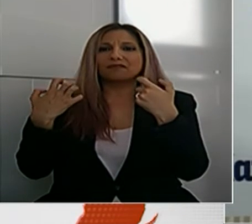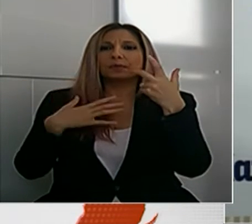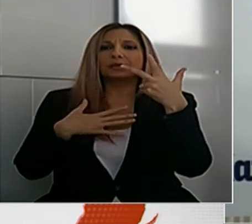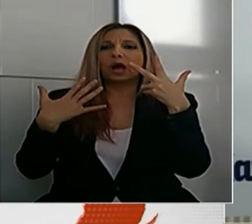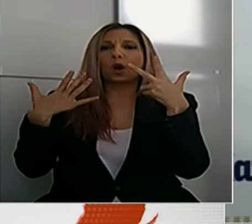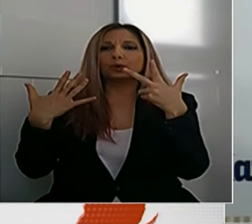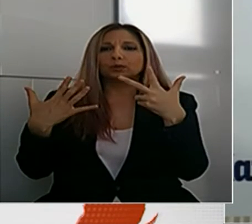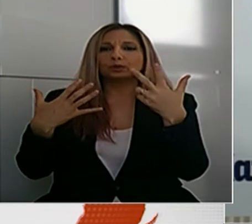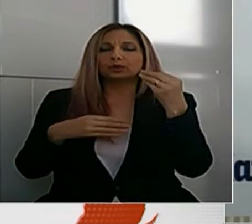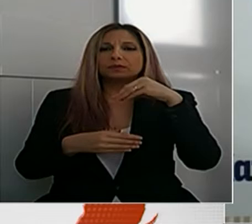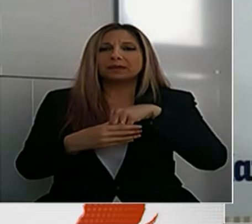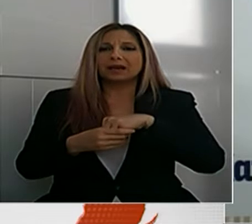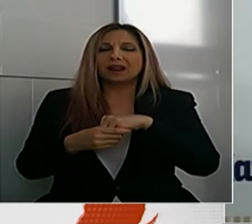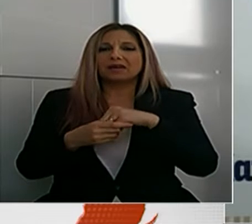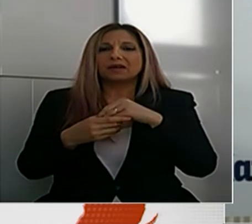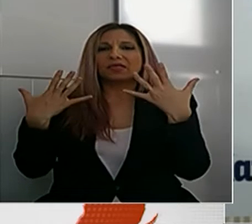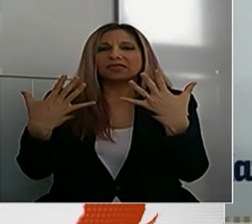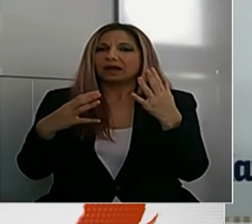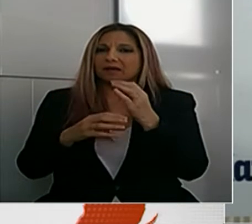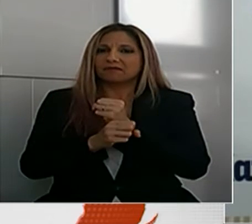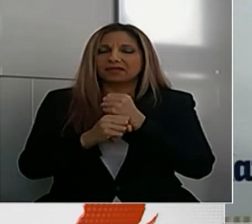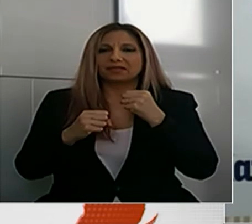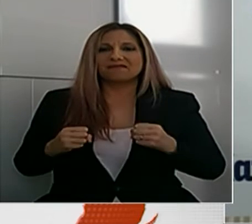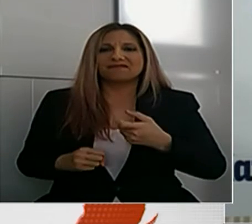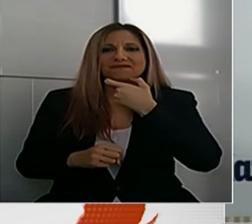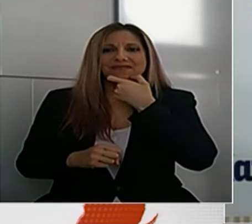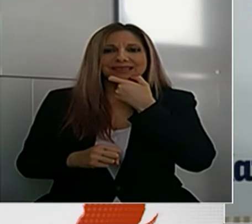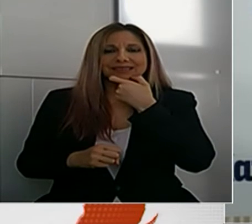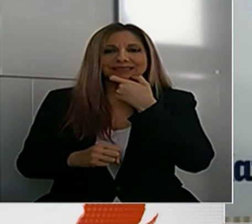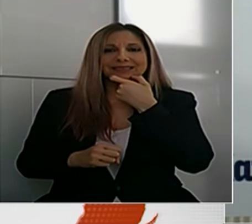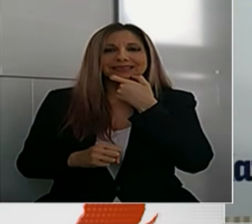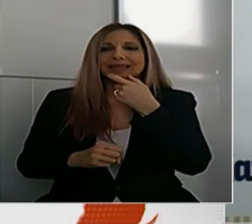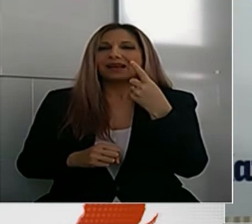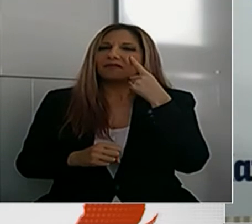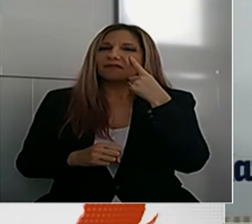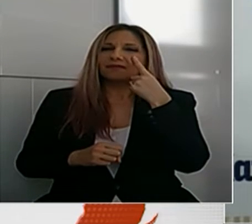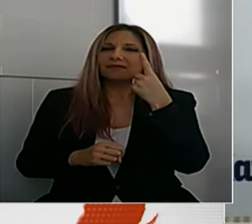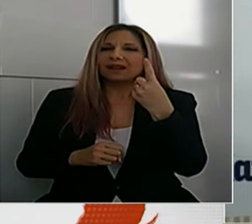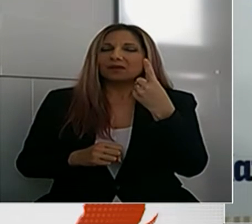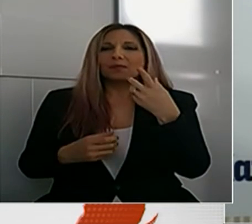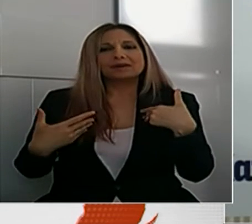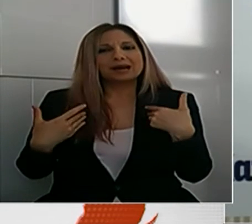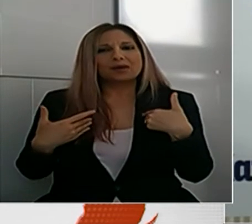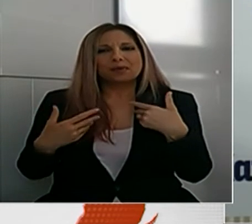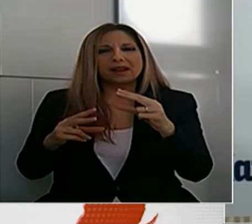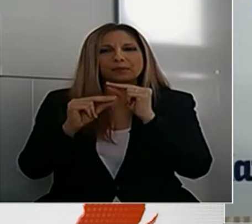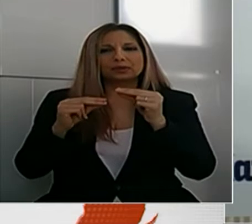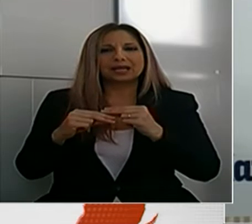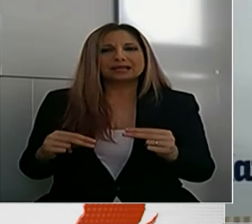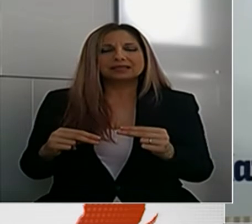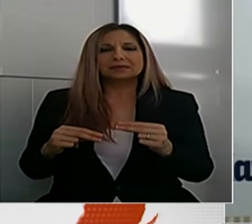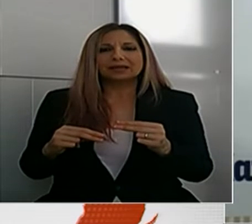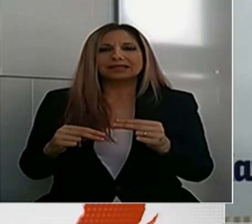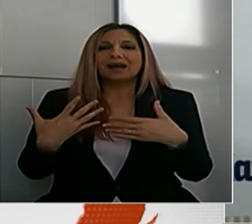εντοπίστηκα στις βρωτανικές βάσεις. Η επιδημιολογική εικόνα αραμένει ενθαρρυντική. Εν τούτης τα νέα κρούσματα